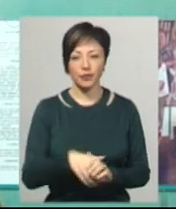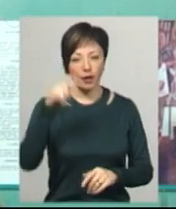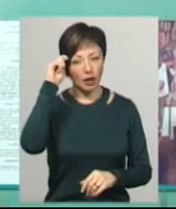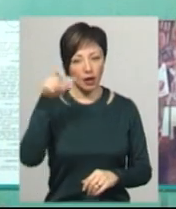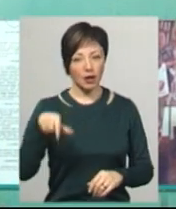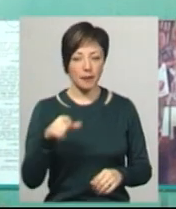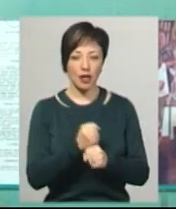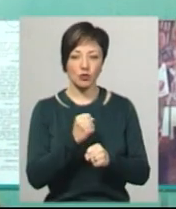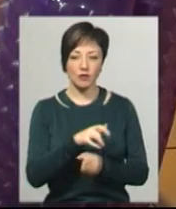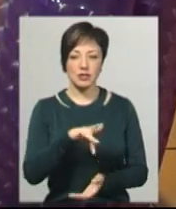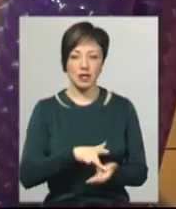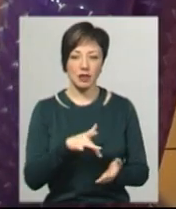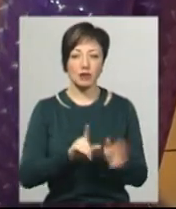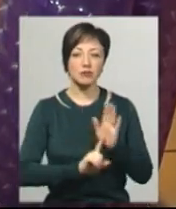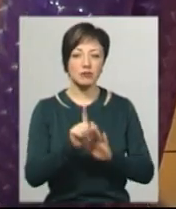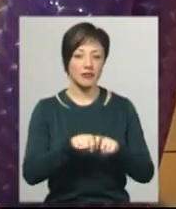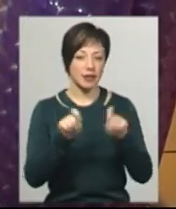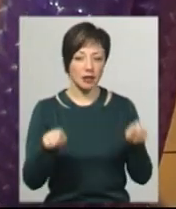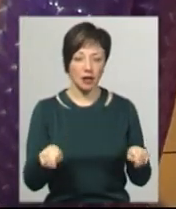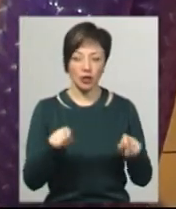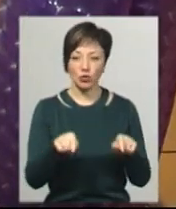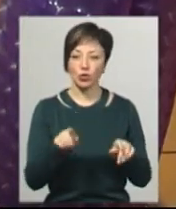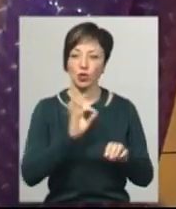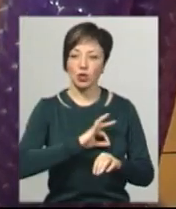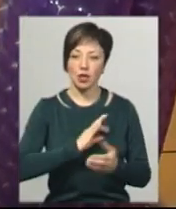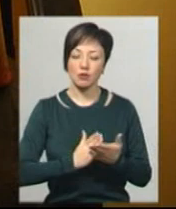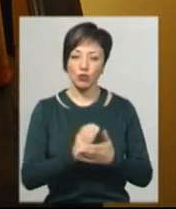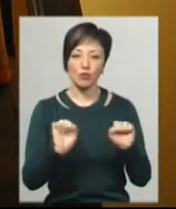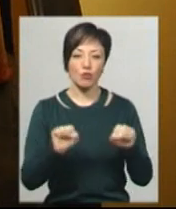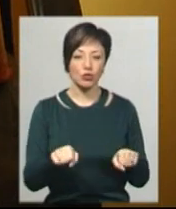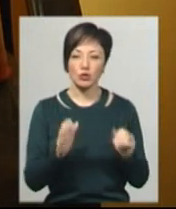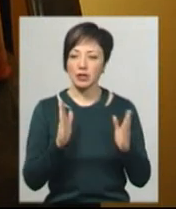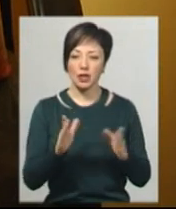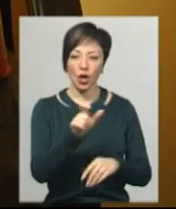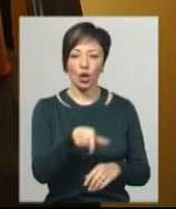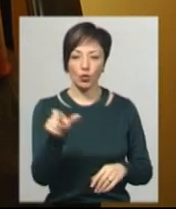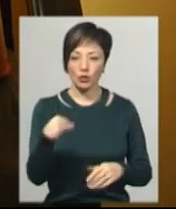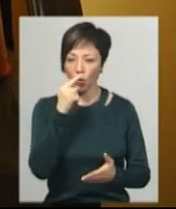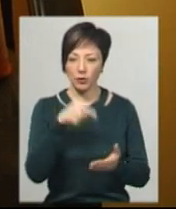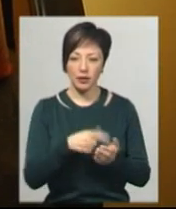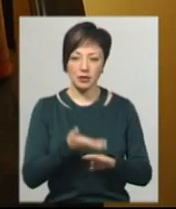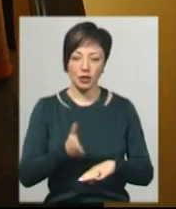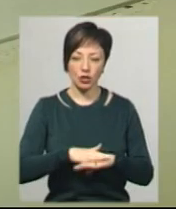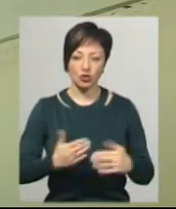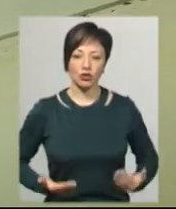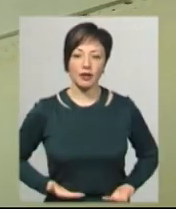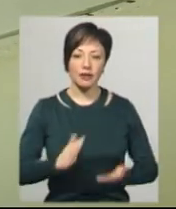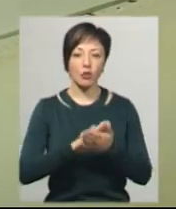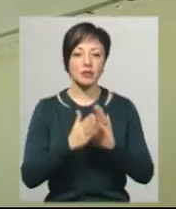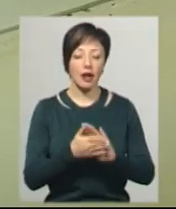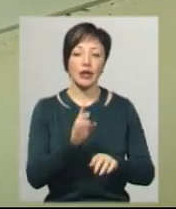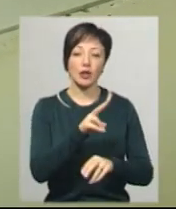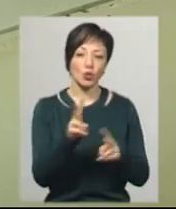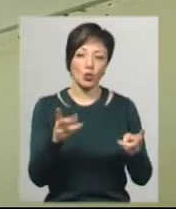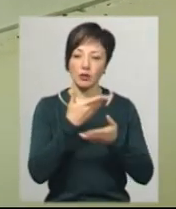Одноочко працює у центрі з відкриття. Розповідає, тут скористатись послугами можуть не тільки люди, які опинились у складних життєвих обставинах, а й